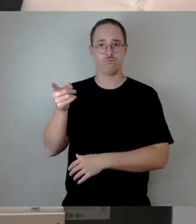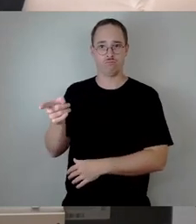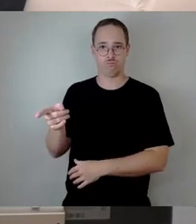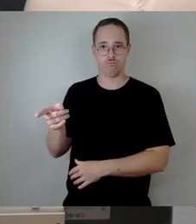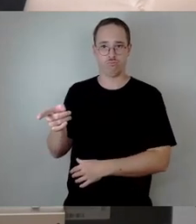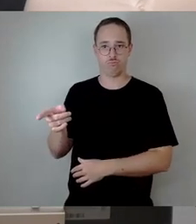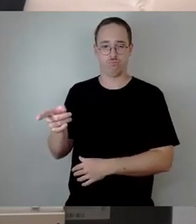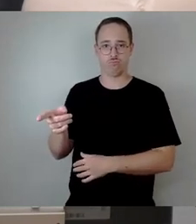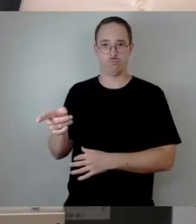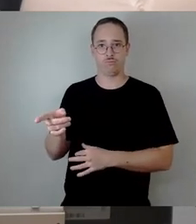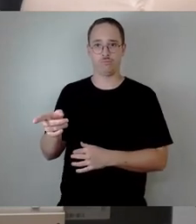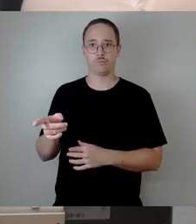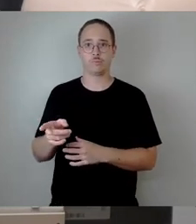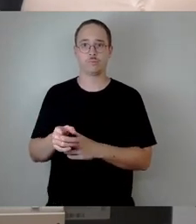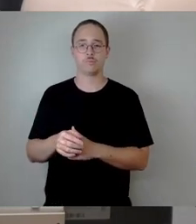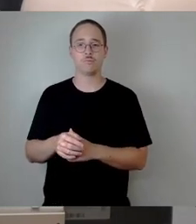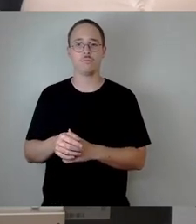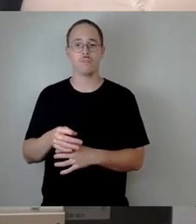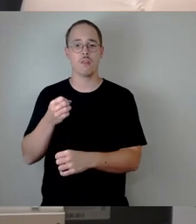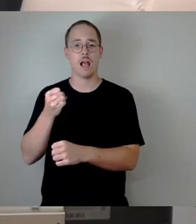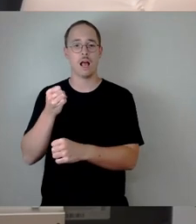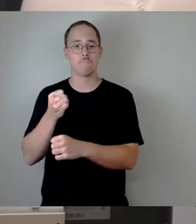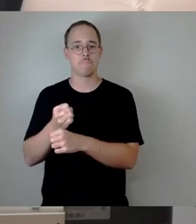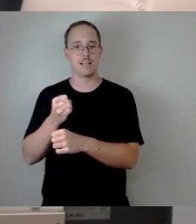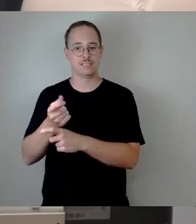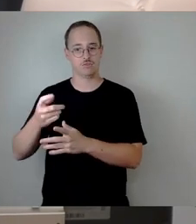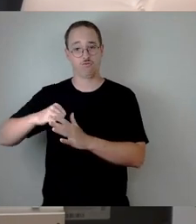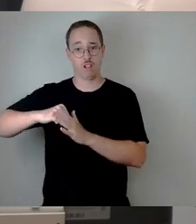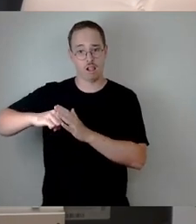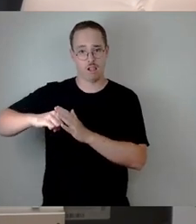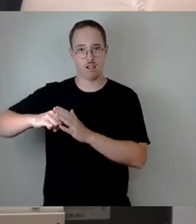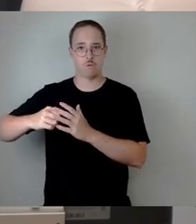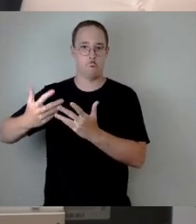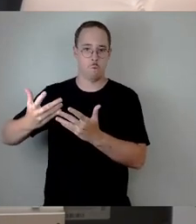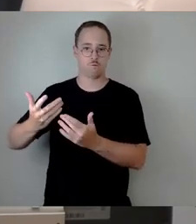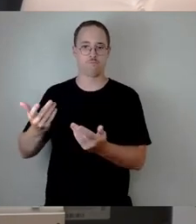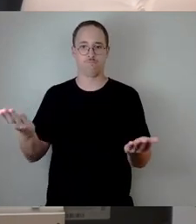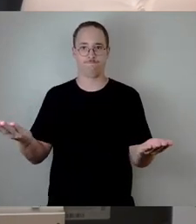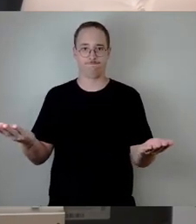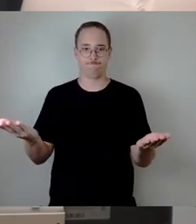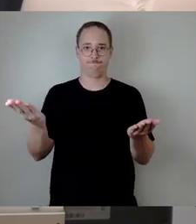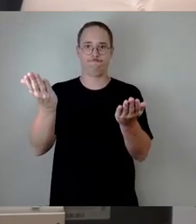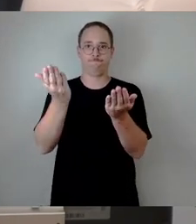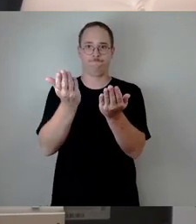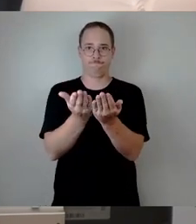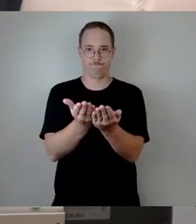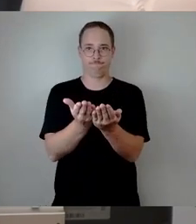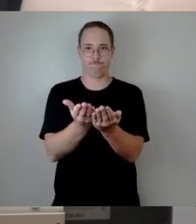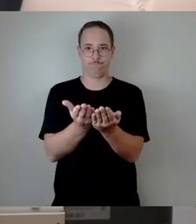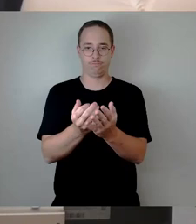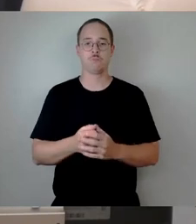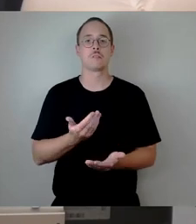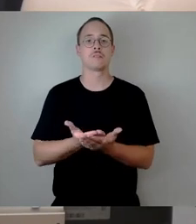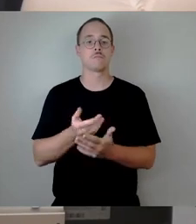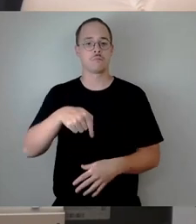Arbeitseffektivität der Ausschüsse. Das liegt grundsätzlich im Ermessen des Rates, wie er dieses